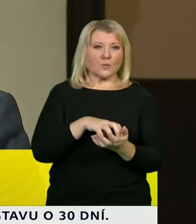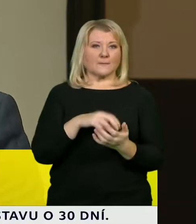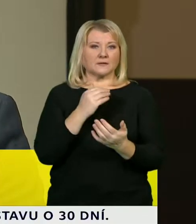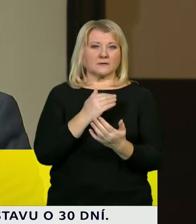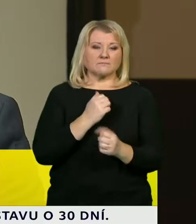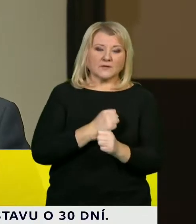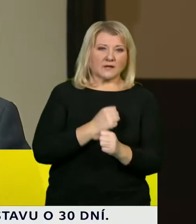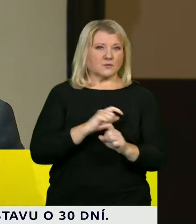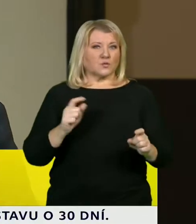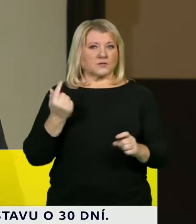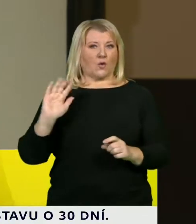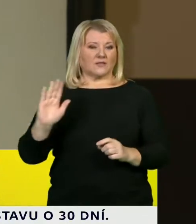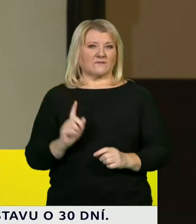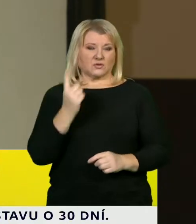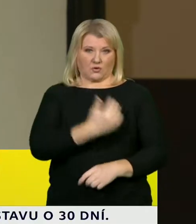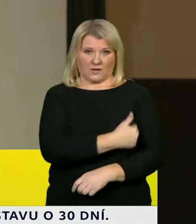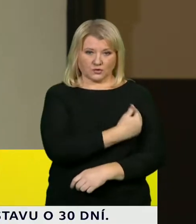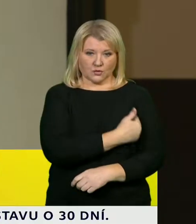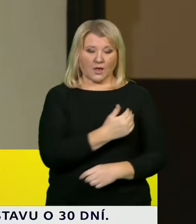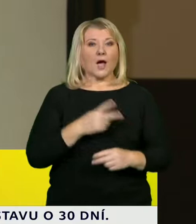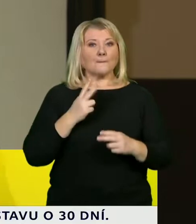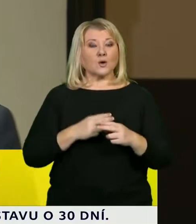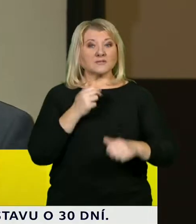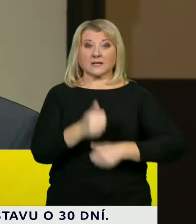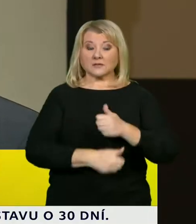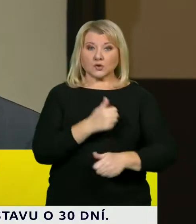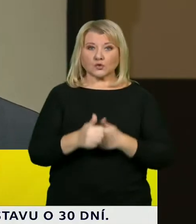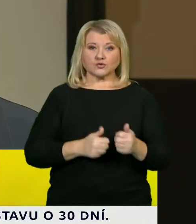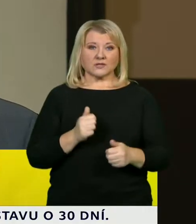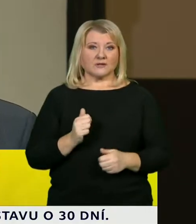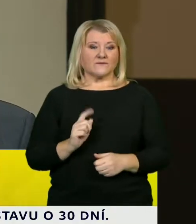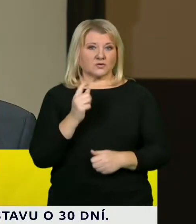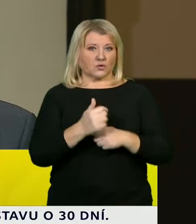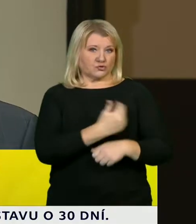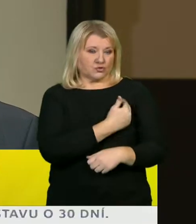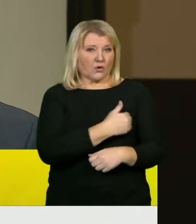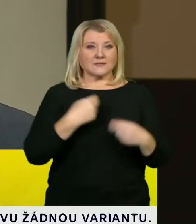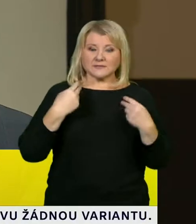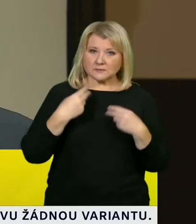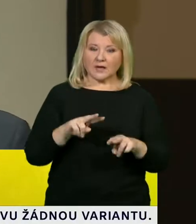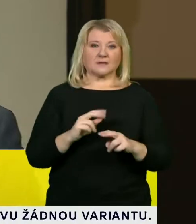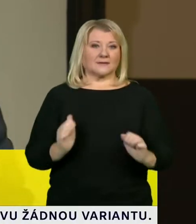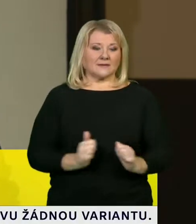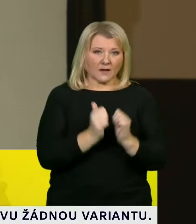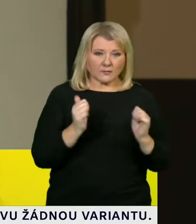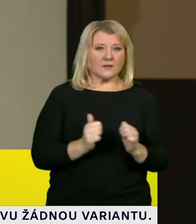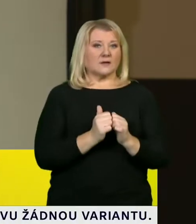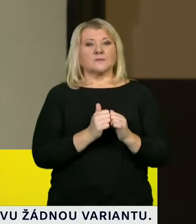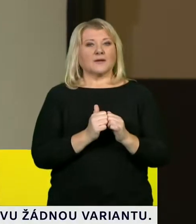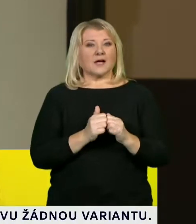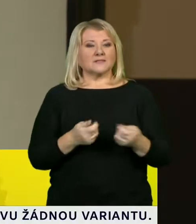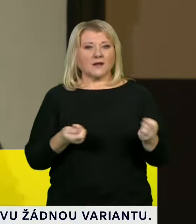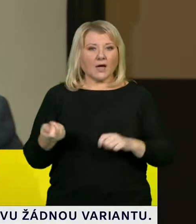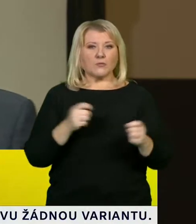vysoké školy. Poslední ročníky vysokých škol se vrací k praktické, laboratorní, experimentální a umělecké